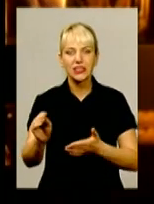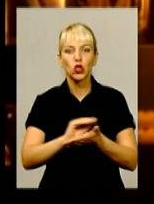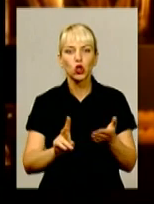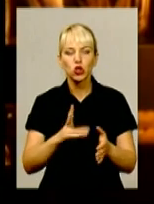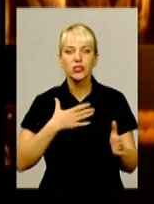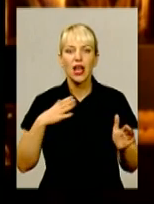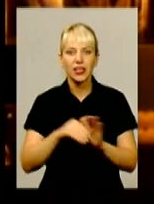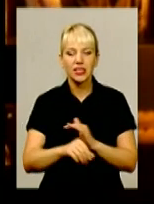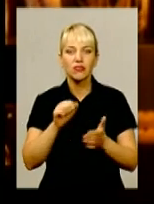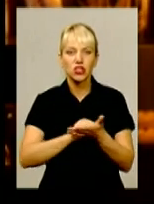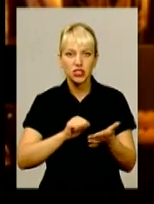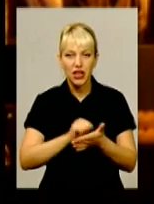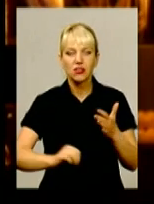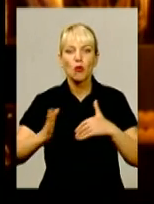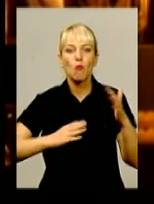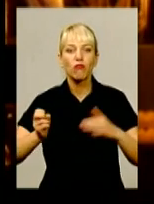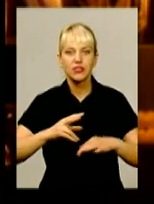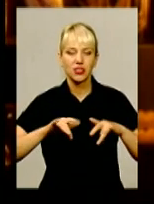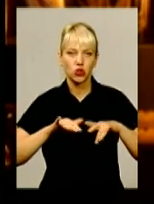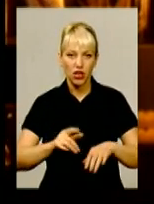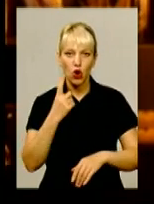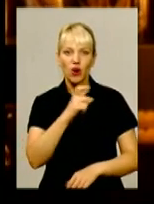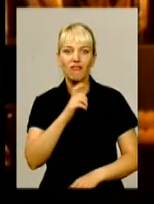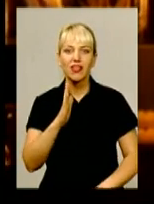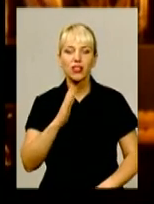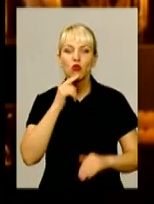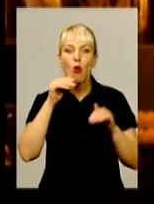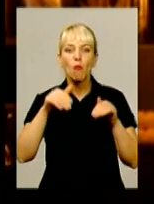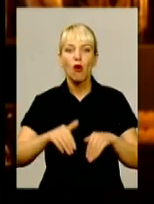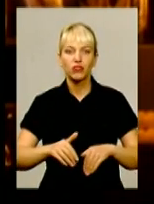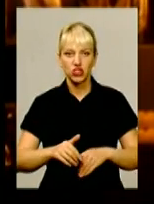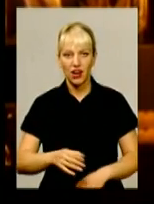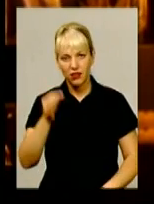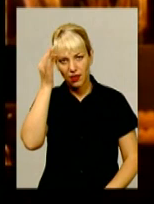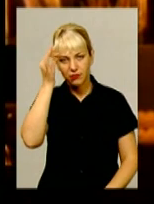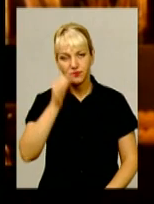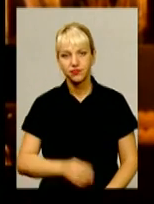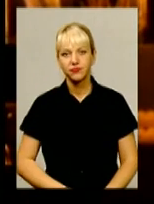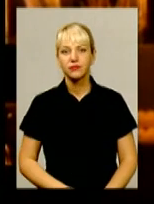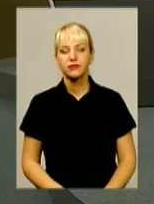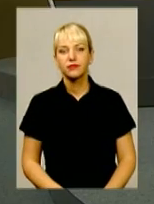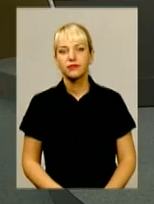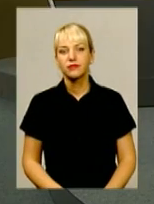діяльність хвилиною мовчання. Світлана Русіна, Віктор Кривий для інформаційного випуску.